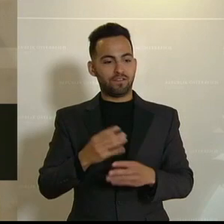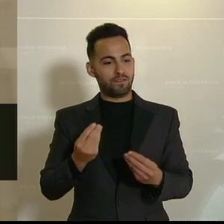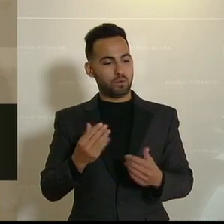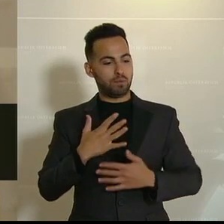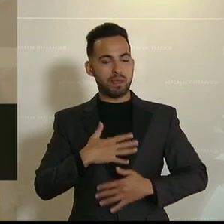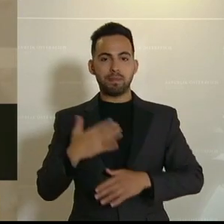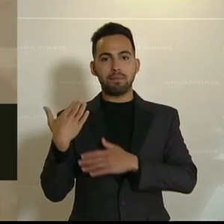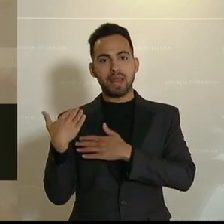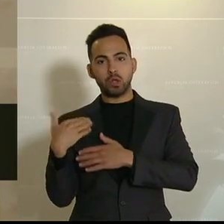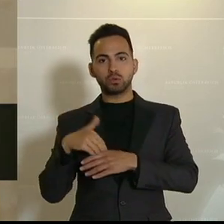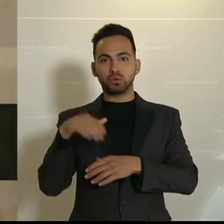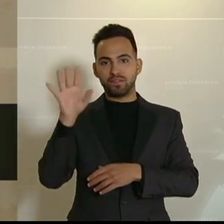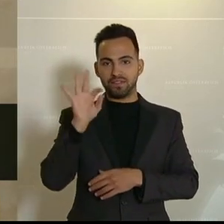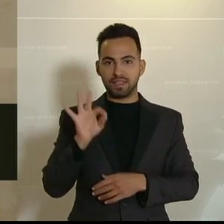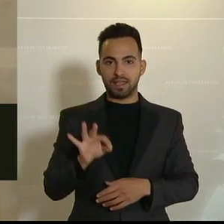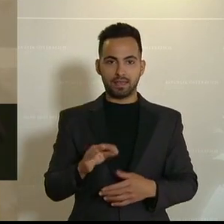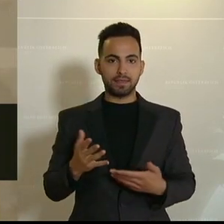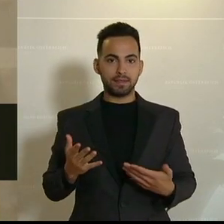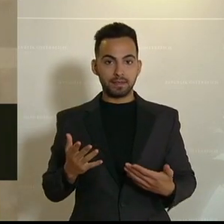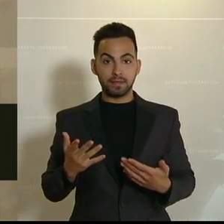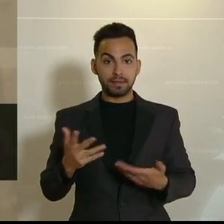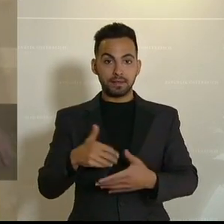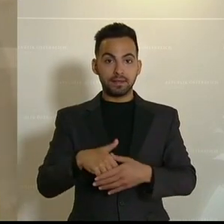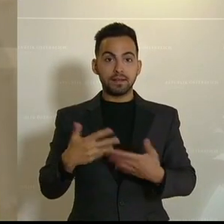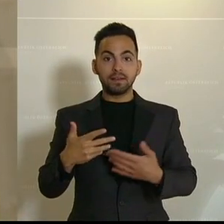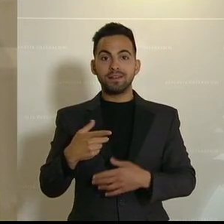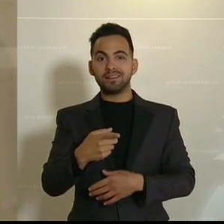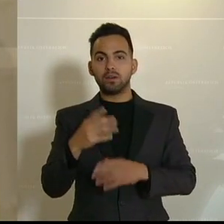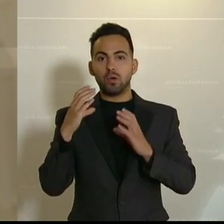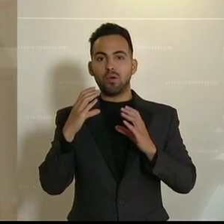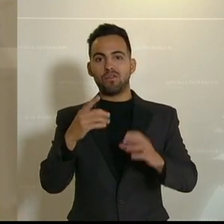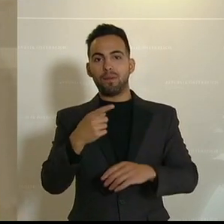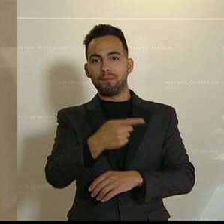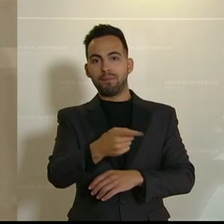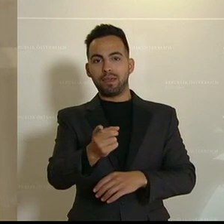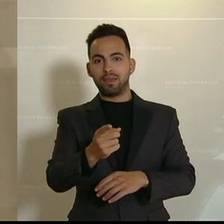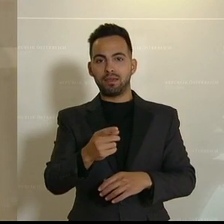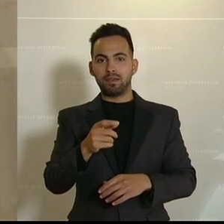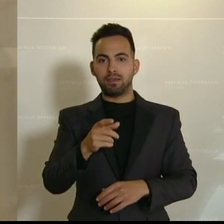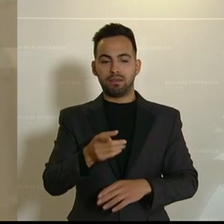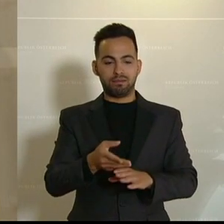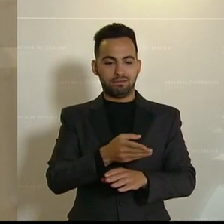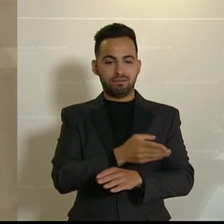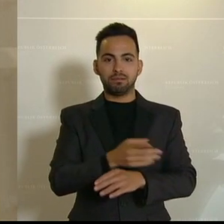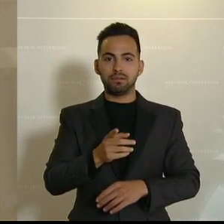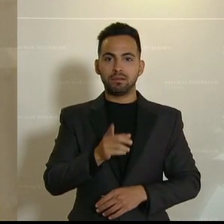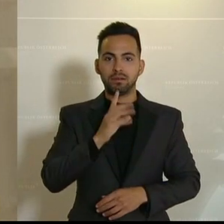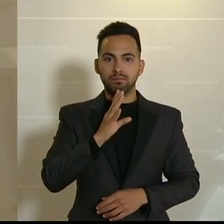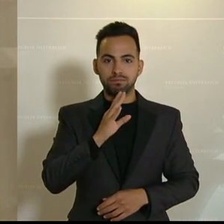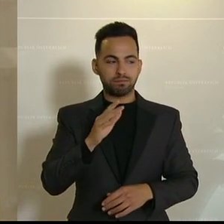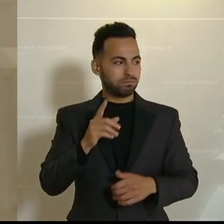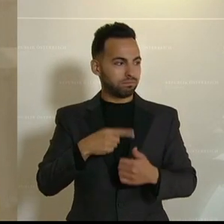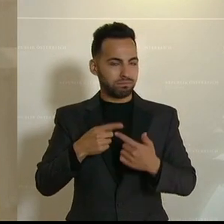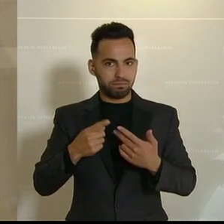Belastungsfähigkeit hinsichtlich dessen, was da von Vertretern der ÖVP jetzt die letzte Stunde vorgebracht wurde,